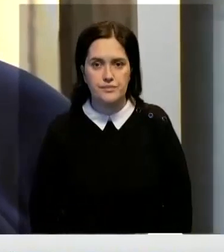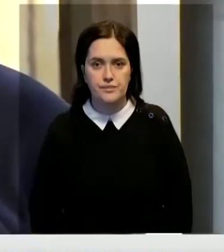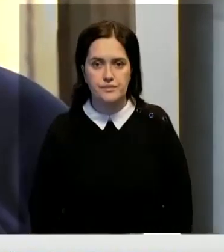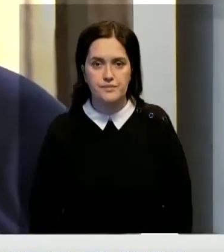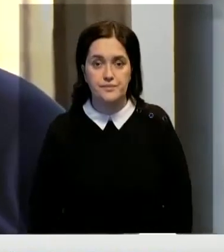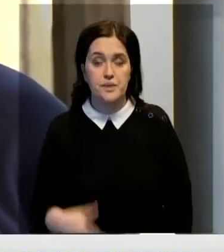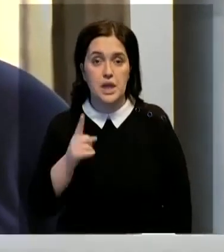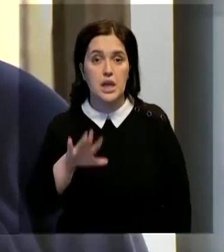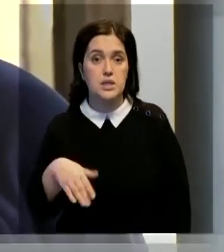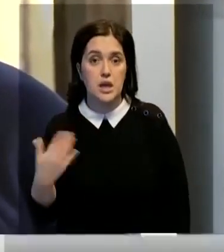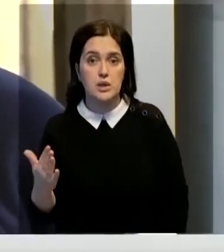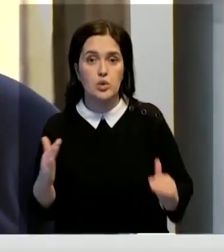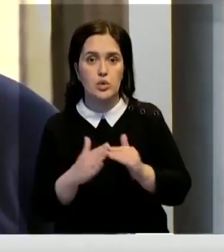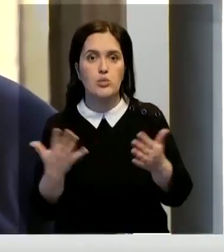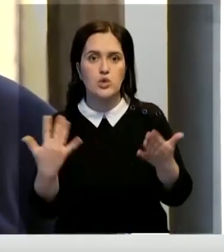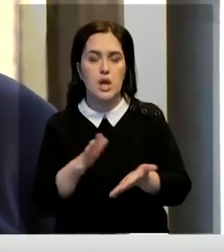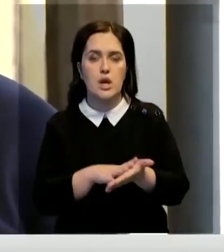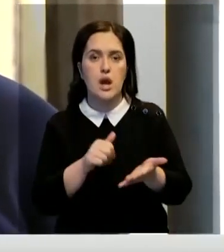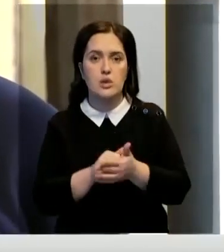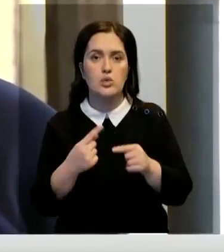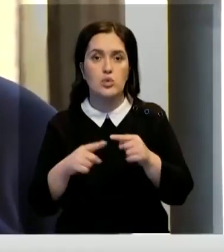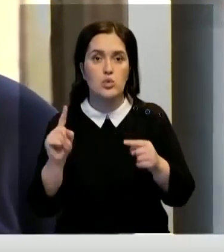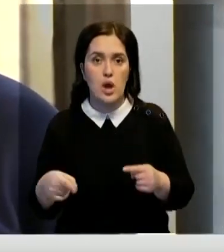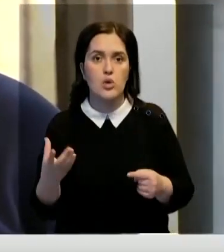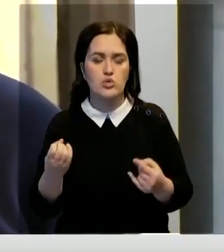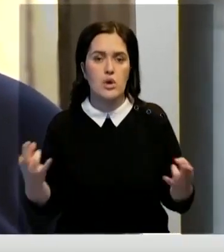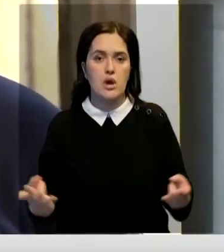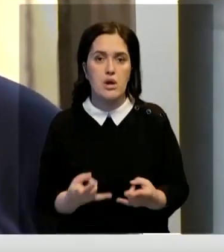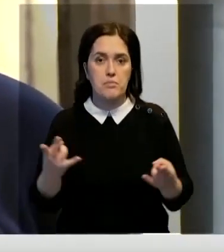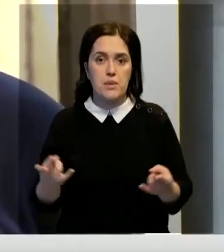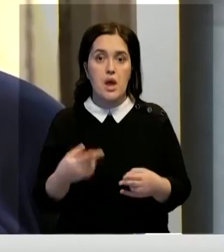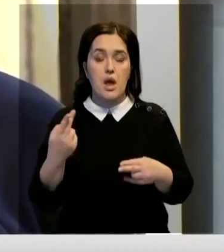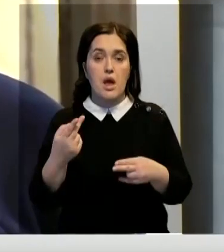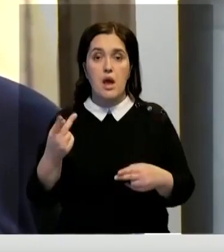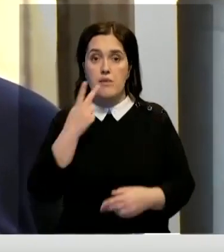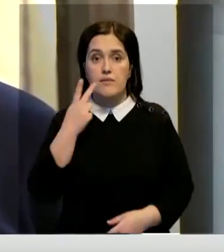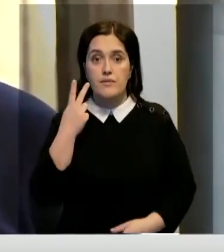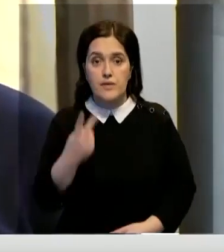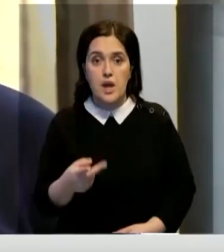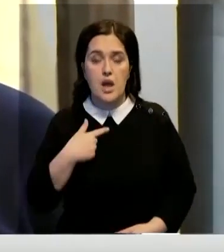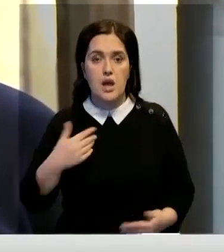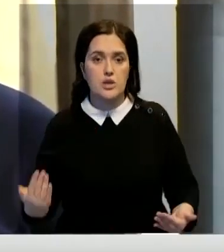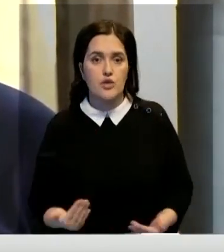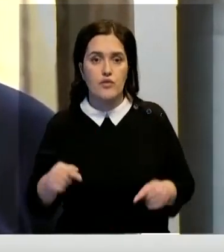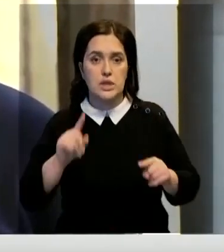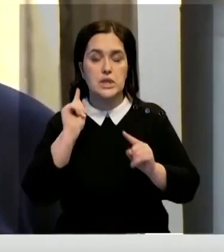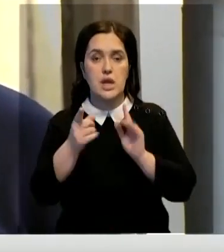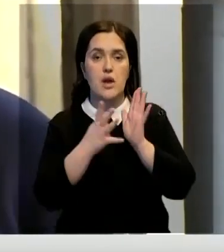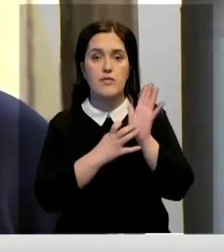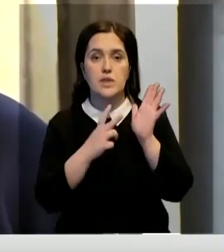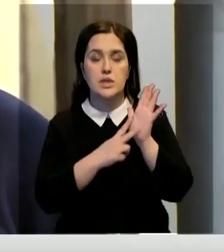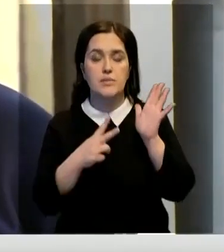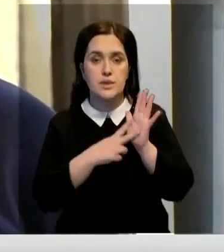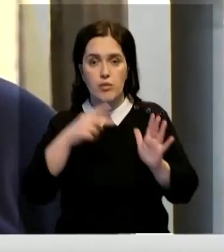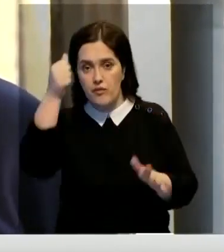Одна сторона дома уже разрушается, другая еще держится. Аварийная ситуация, как вы видите. Я живу здесь с 1977